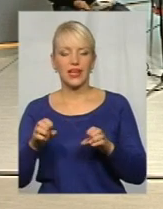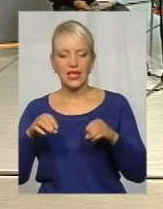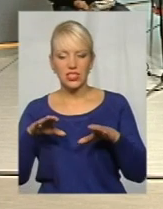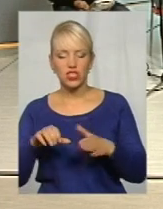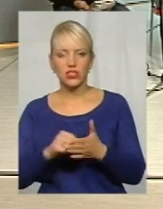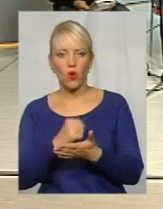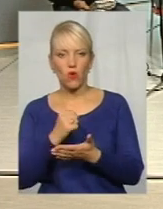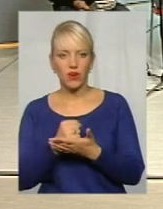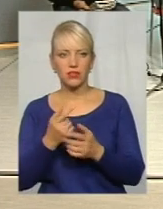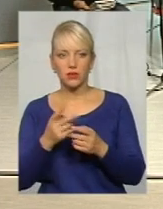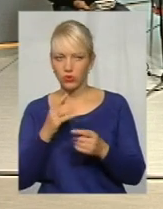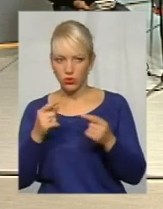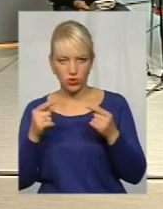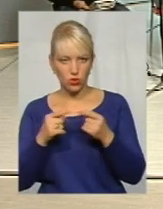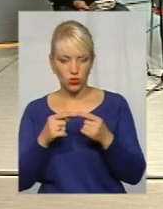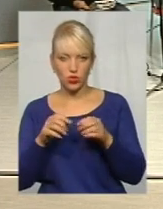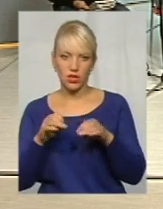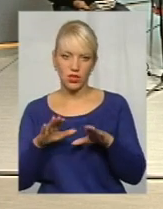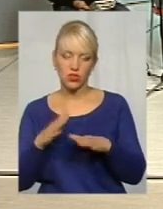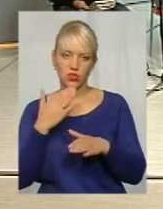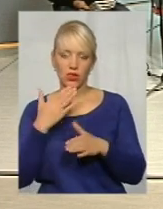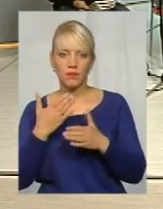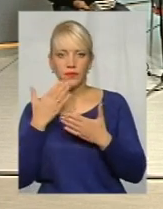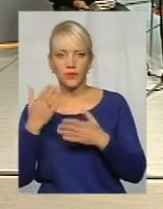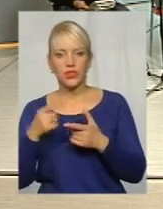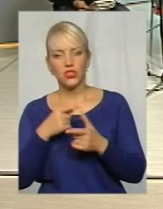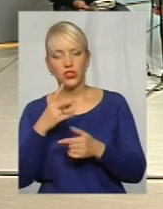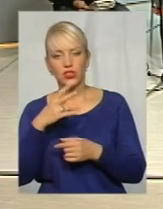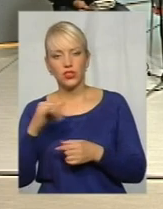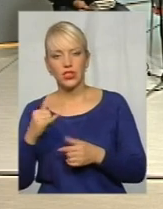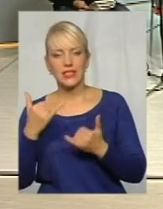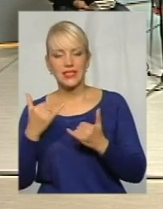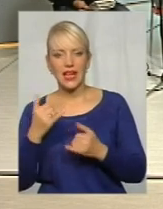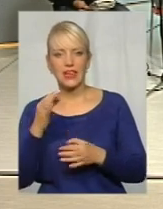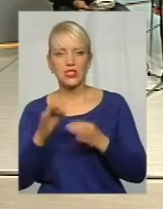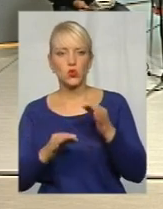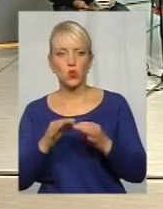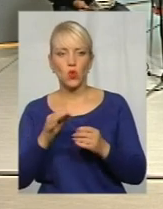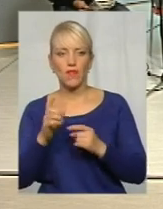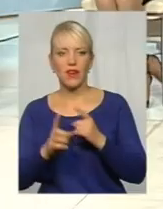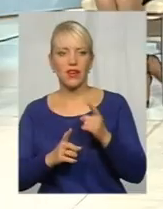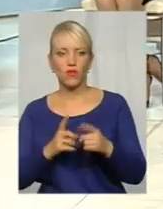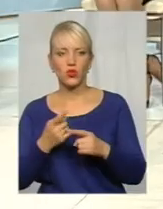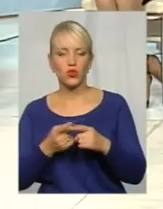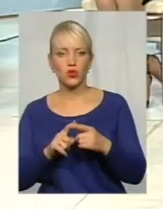це вже буде остаточне рішення? Чи ні? Зараз йде судова реформа з цього приводу.